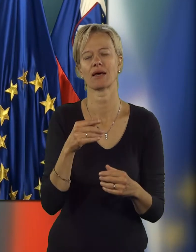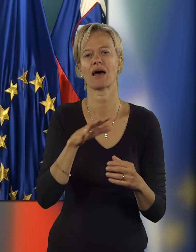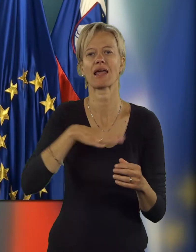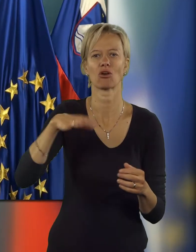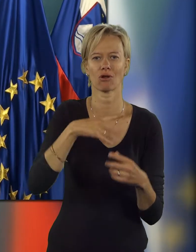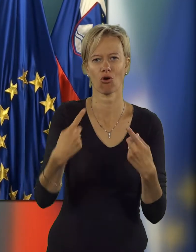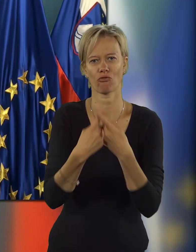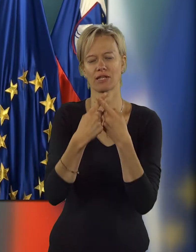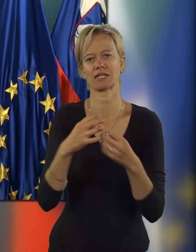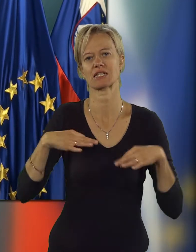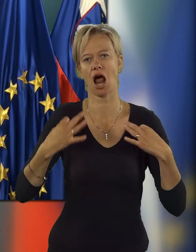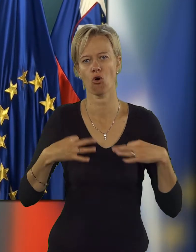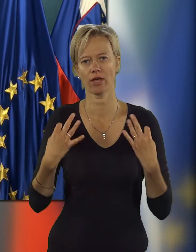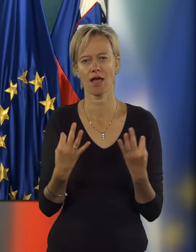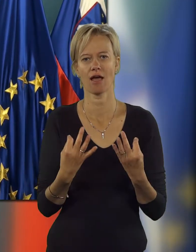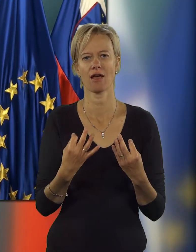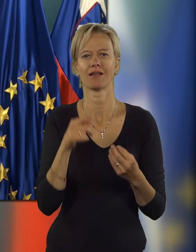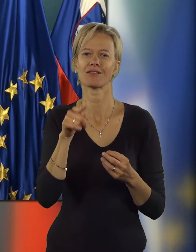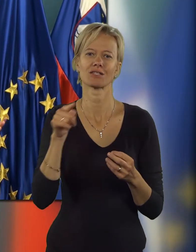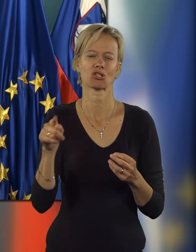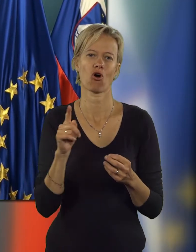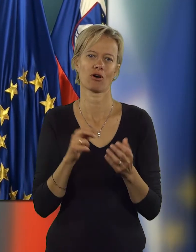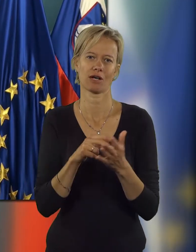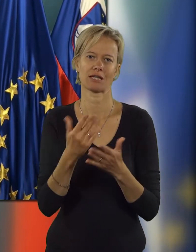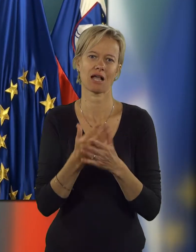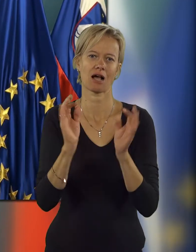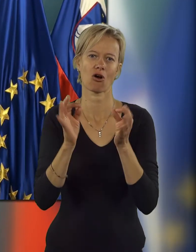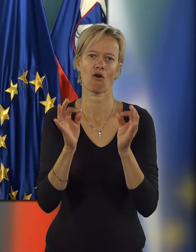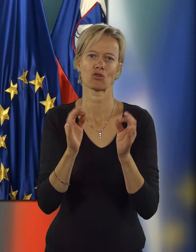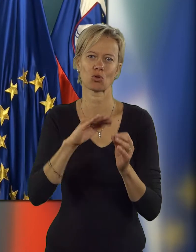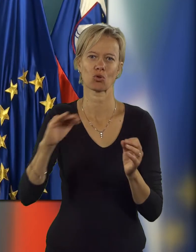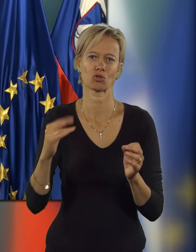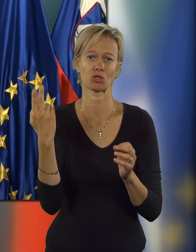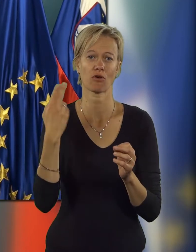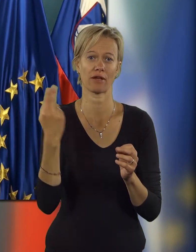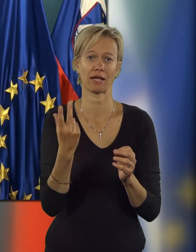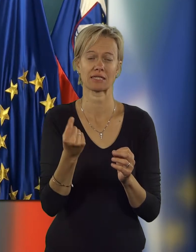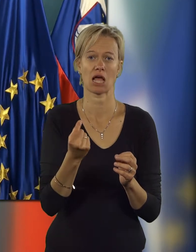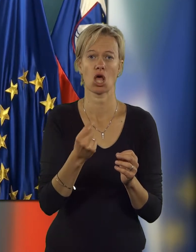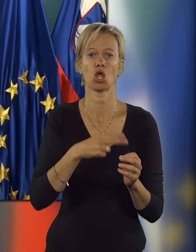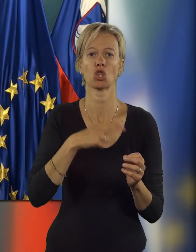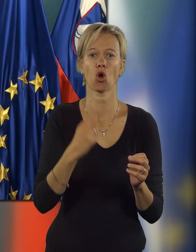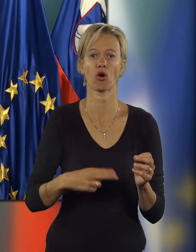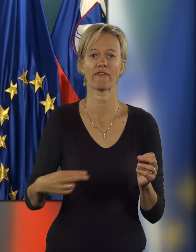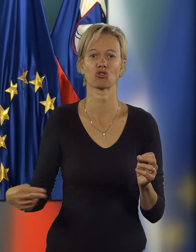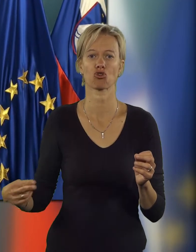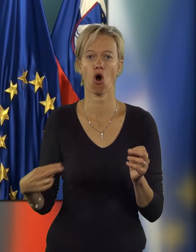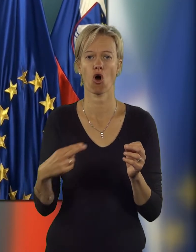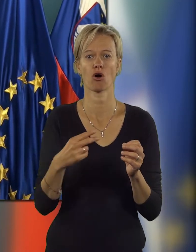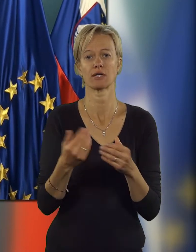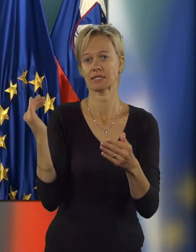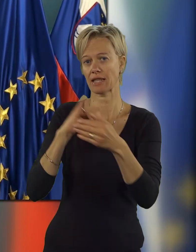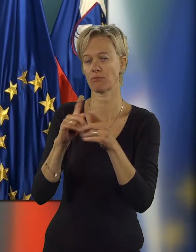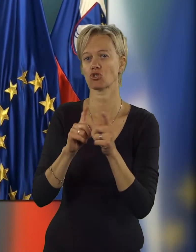regionalne konflikte, zdravje. Z kratka, tisto, kar gre za kakovost otroštva, je Slovenija z norveško in za nami so torej